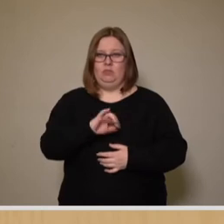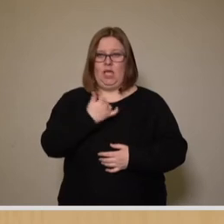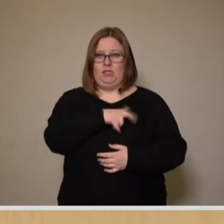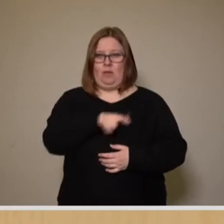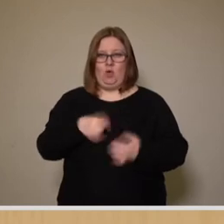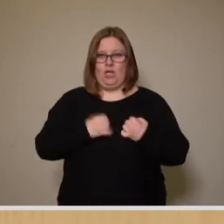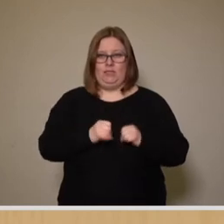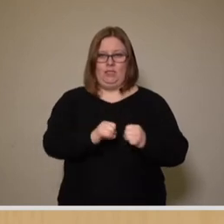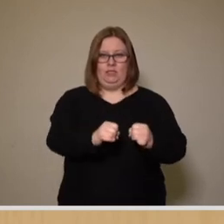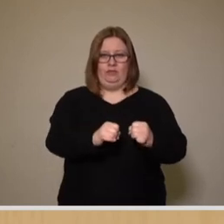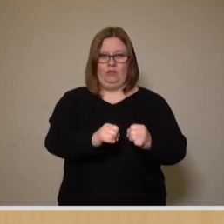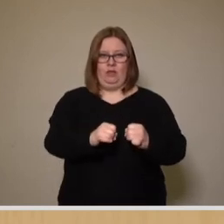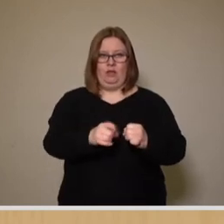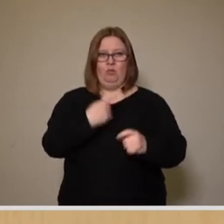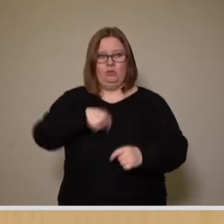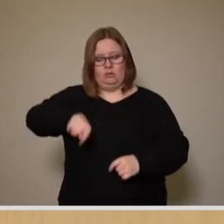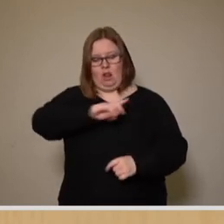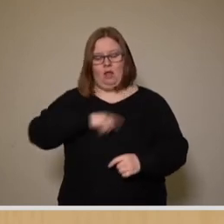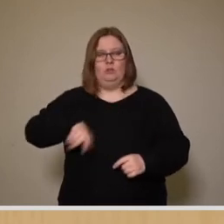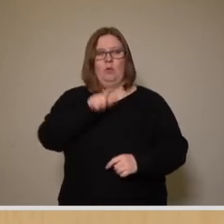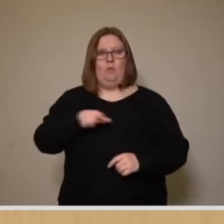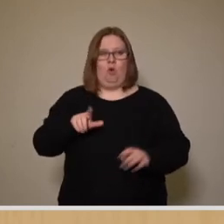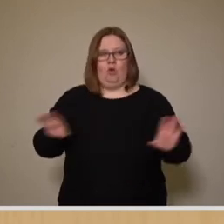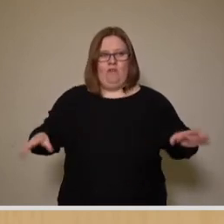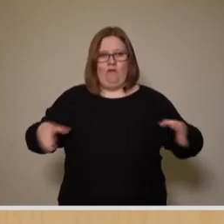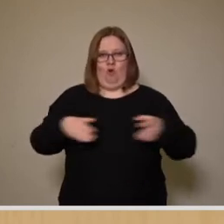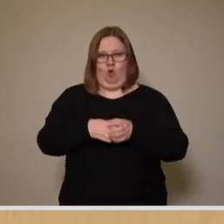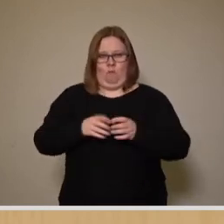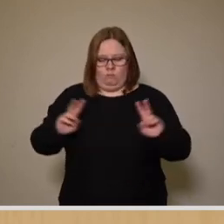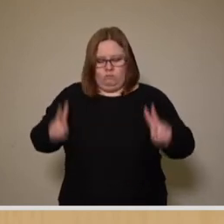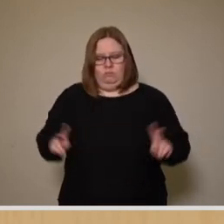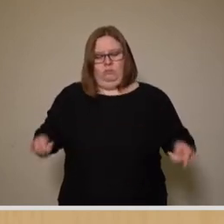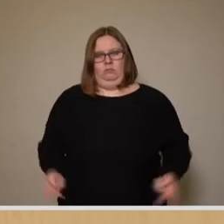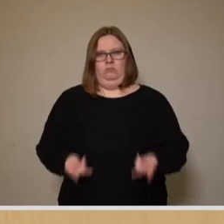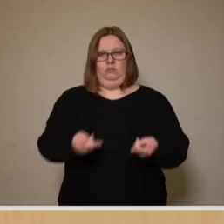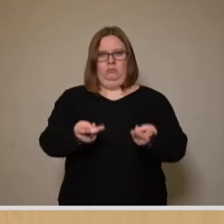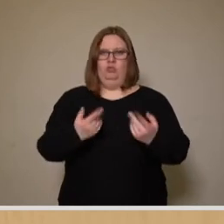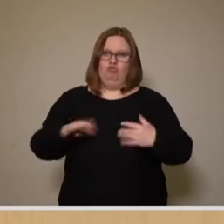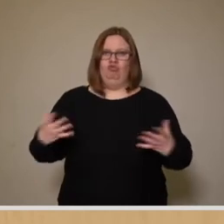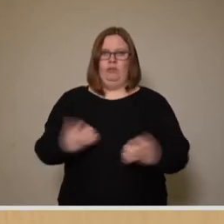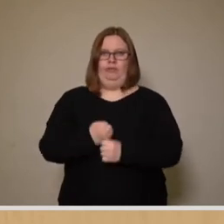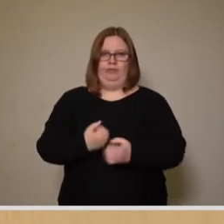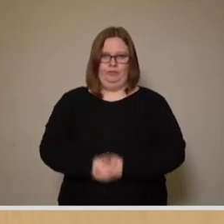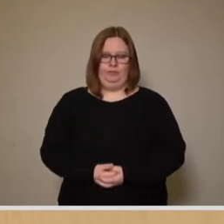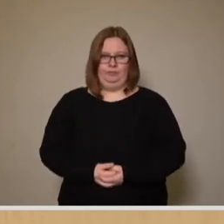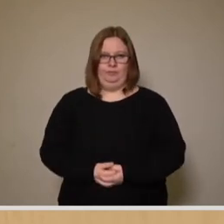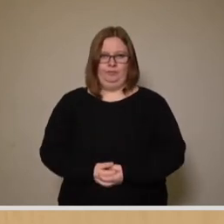Bürgerinitiative, die das Quorum für ein Bürgerforum angestrebt und erreicht hat.